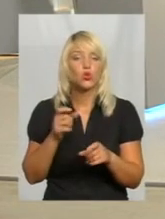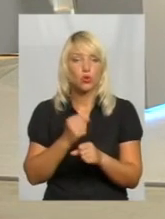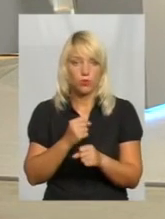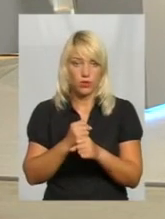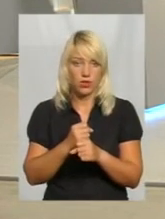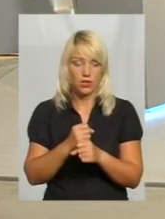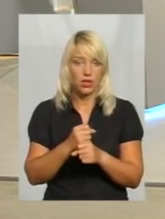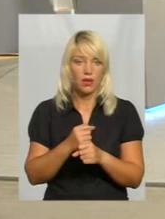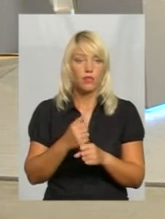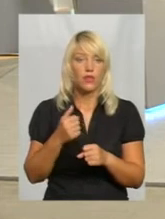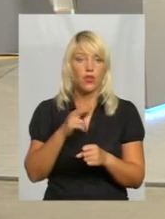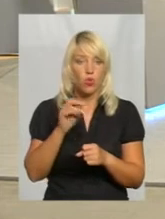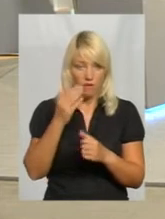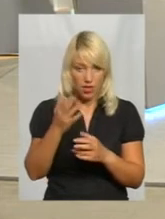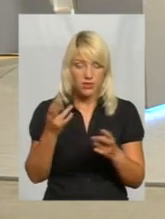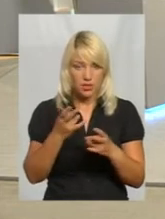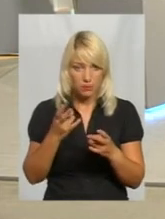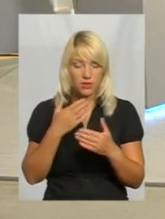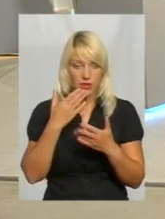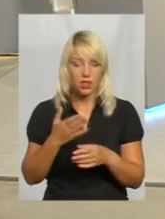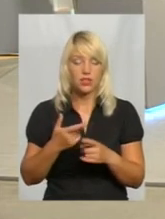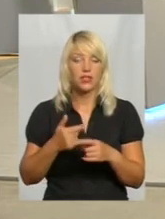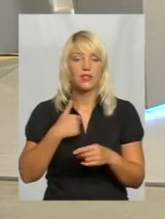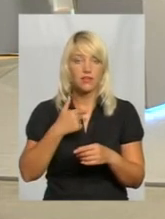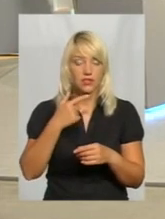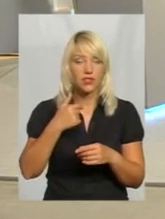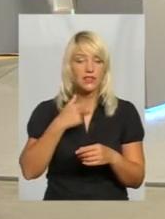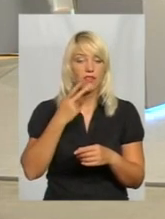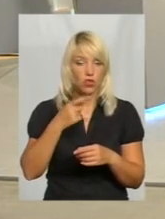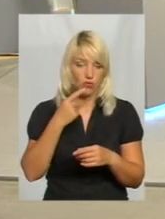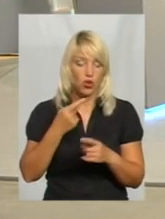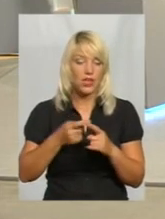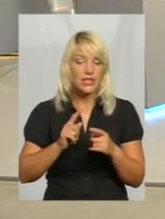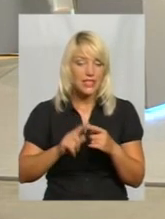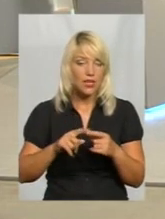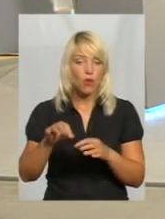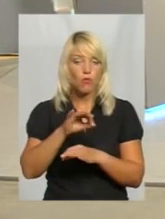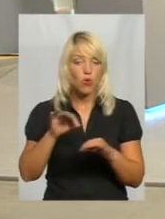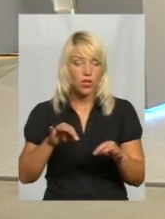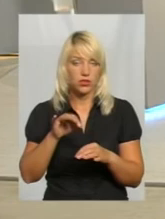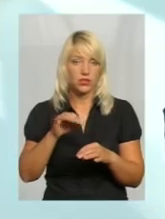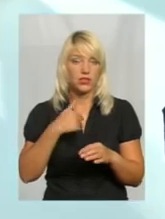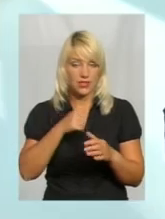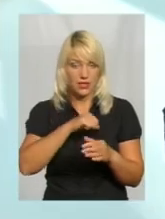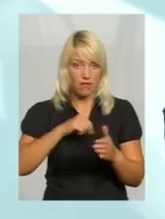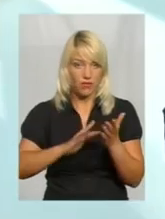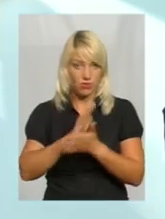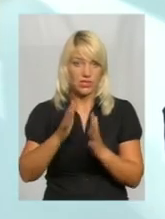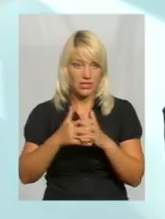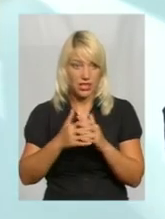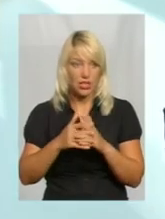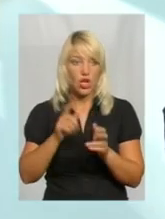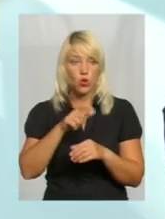селі, і я знаю, як надається медична допомога. Але цей проєкт, я вам говорю, люди почують буквально через рік-два,